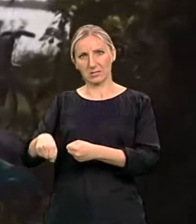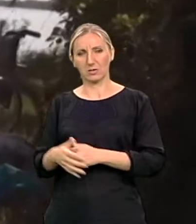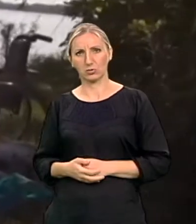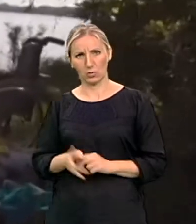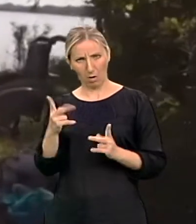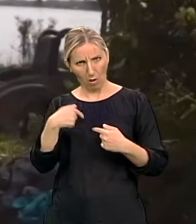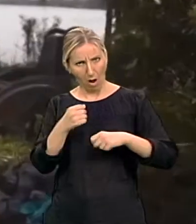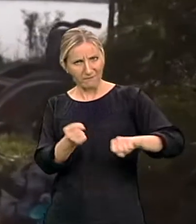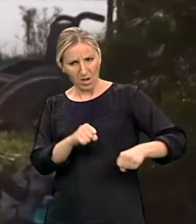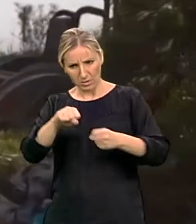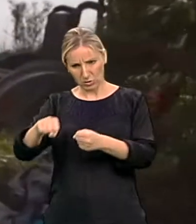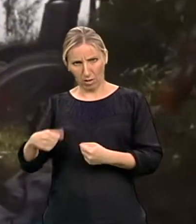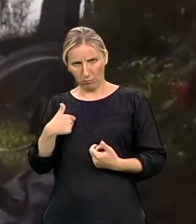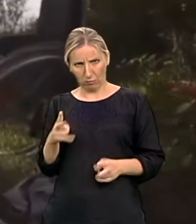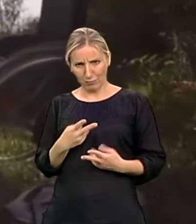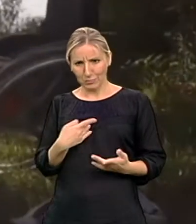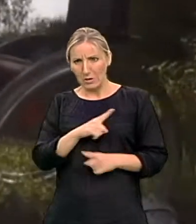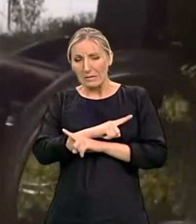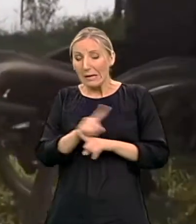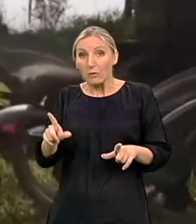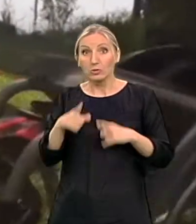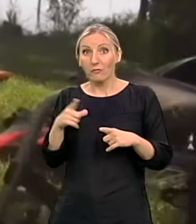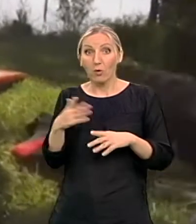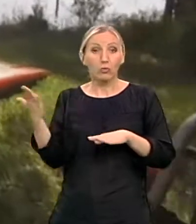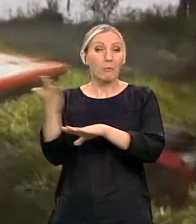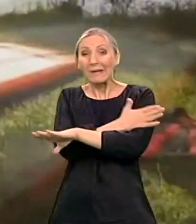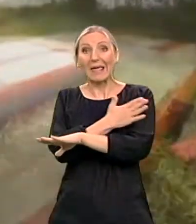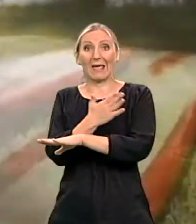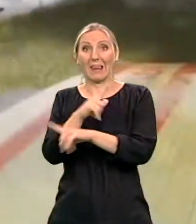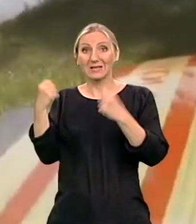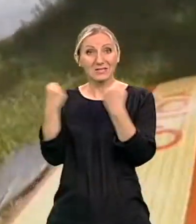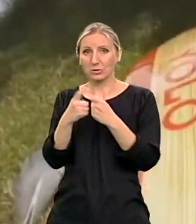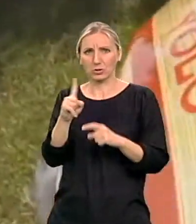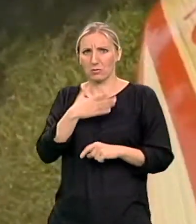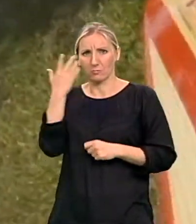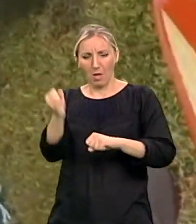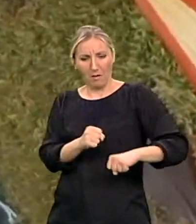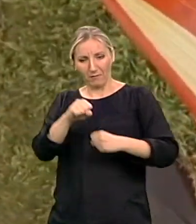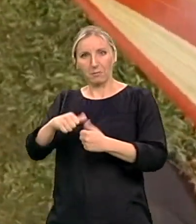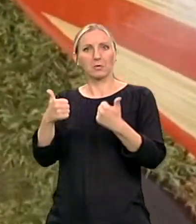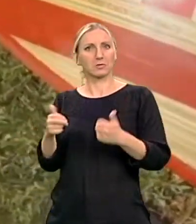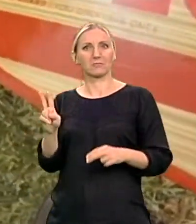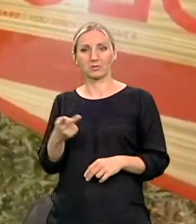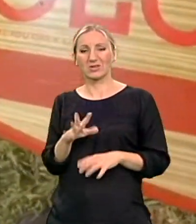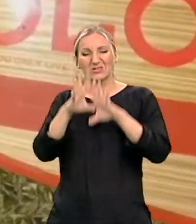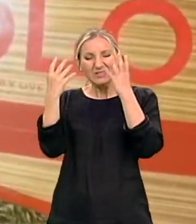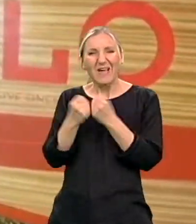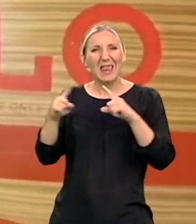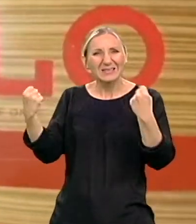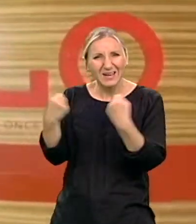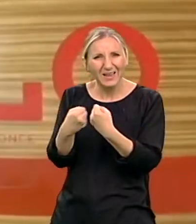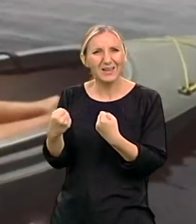Kako ja da vesla onako? Mislim, nikada u životu nisam vesla ni pre nezgode. Nekako me je sata nezgoda i sve to što mi se događalo